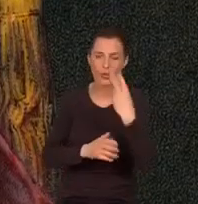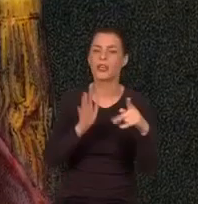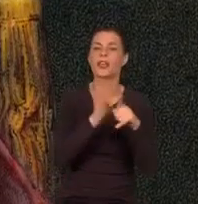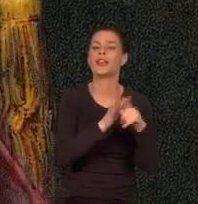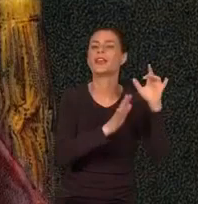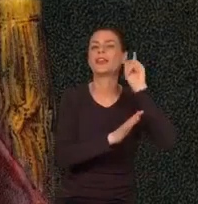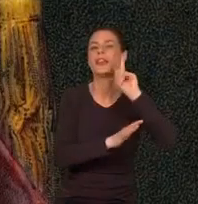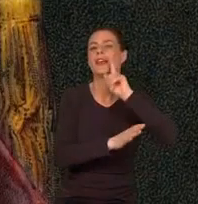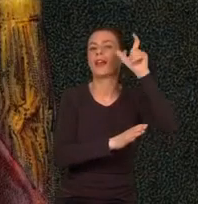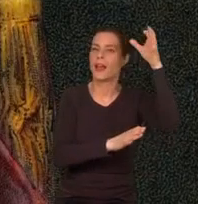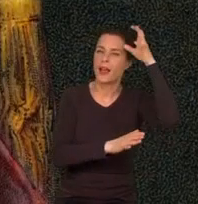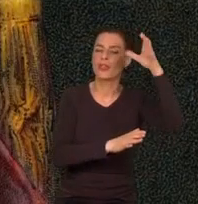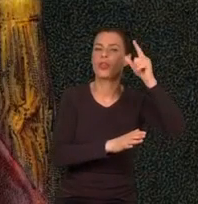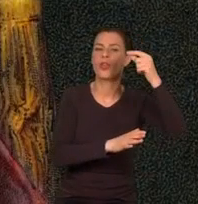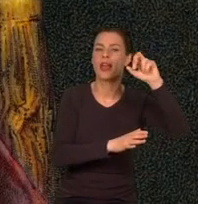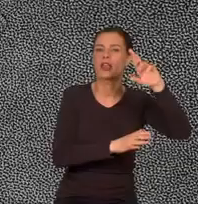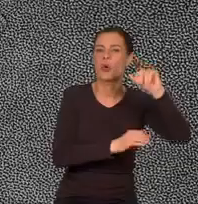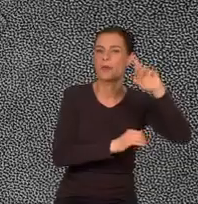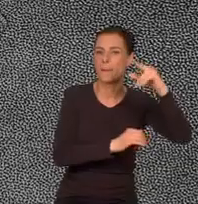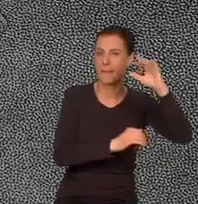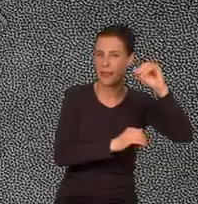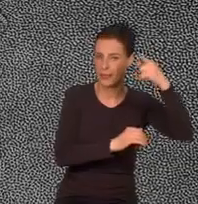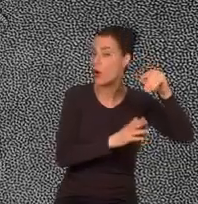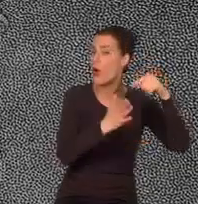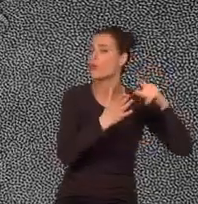architektury Donato Bramante, autor pierwszego projektu.